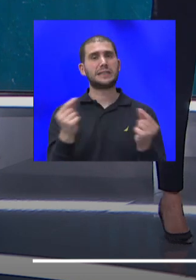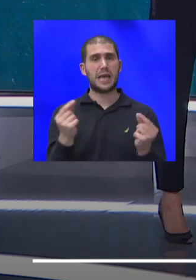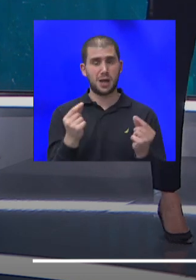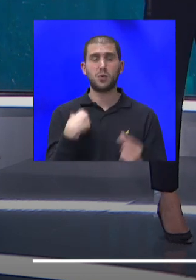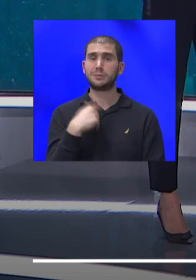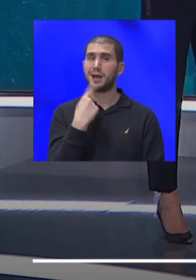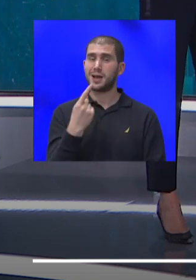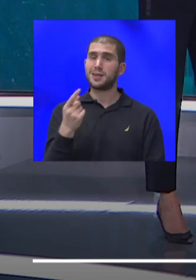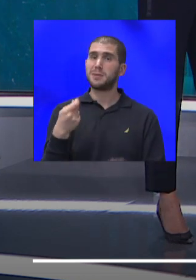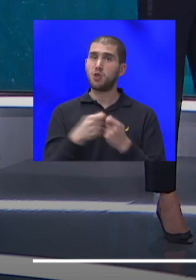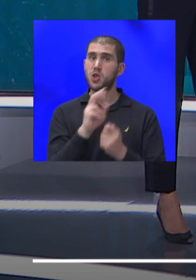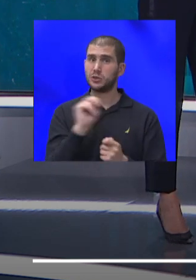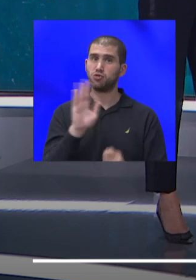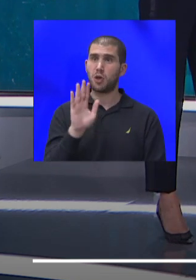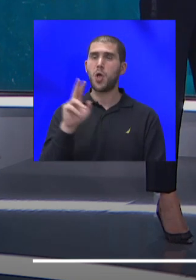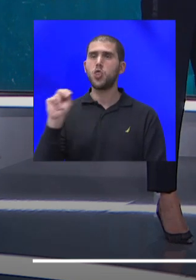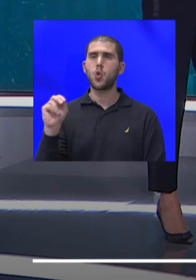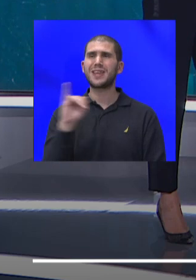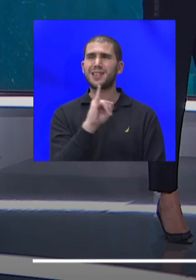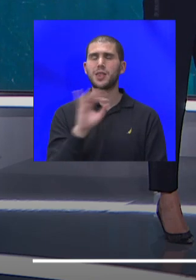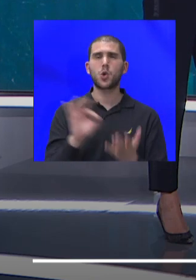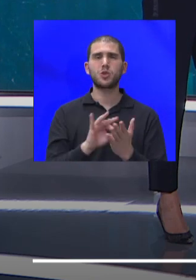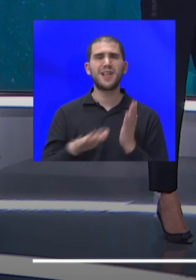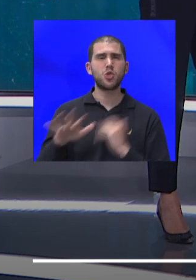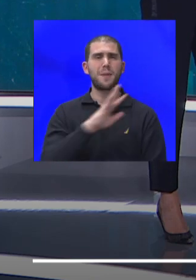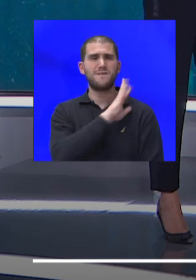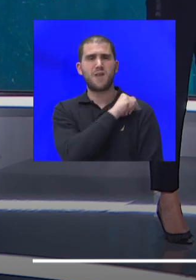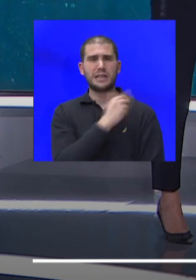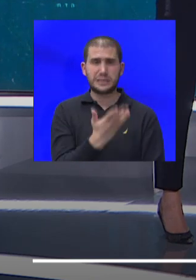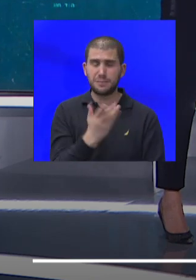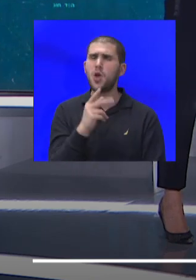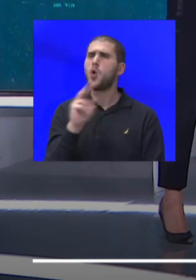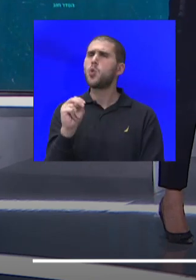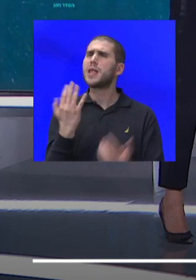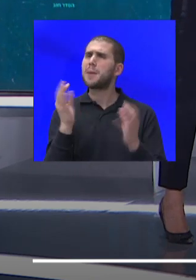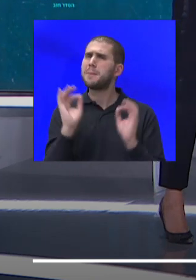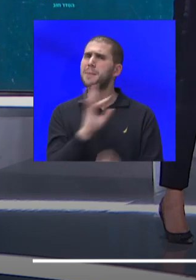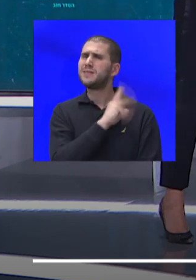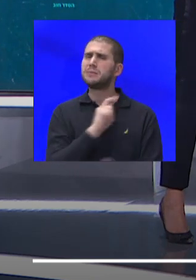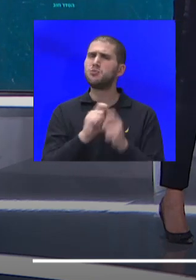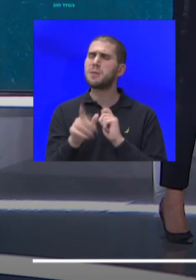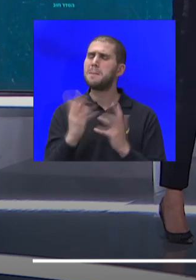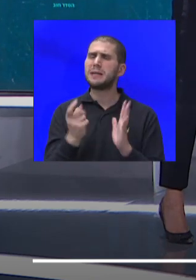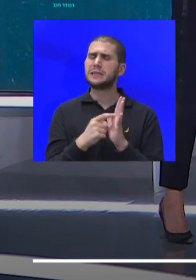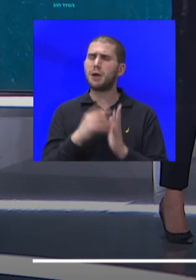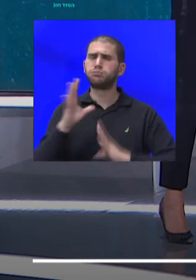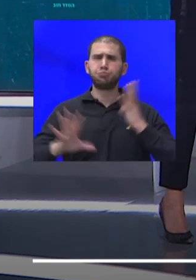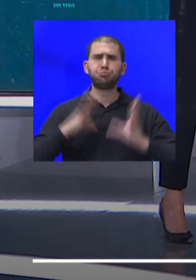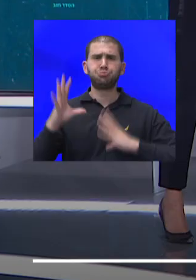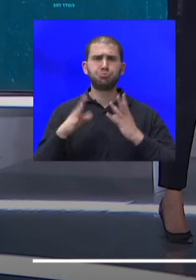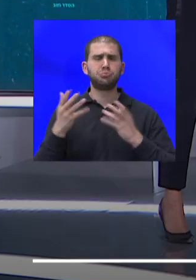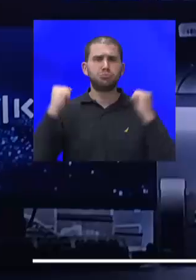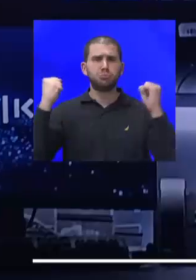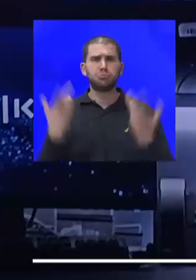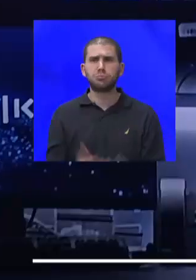שלום לנורית יוחנן, כתב את תחום הפלסטינים שלנו. נורית, כמה הפלסטינים משלמים? מה גורם להם לצאת לרחוב? אז באמת, תכף